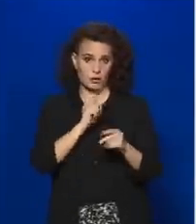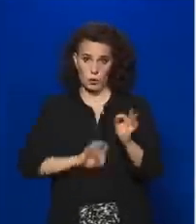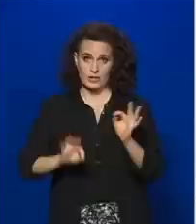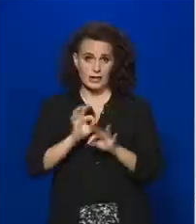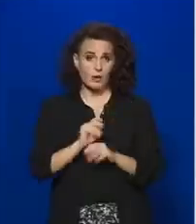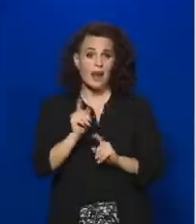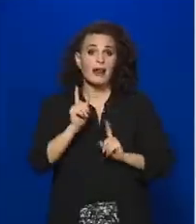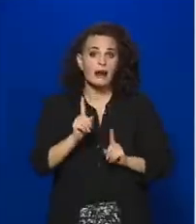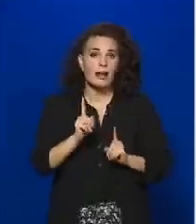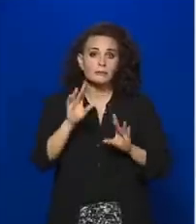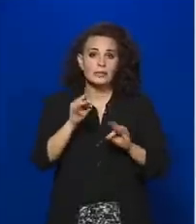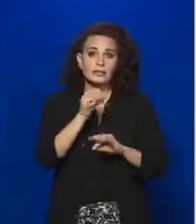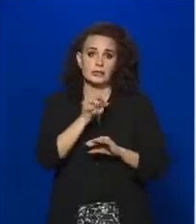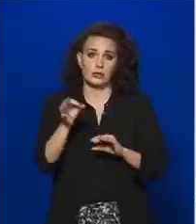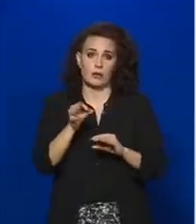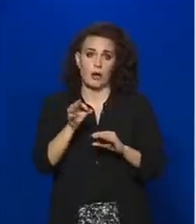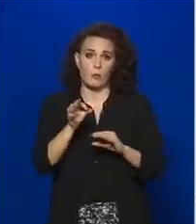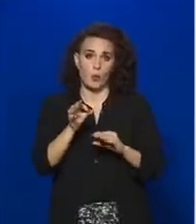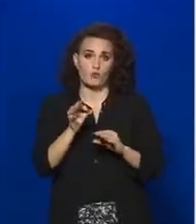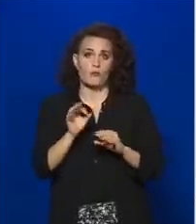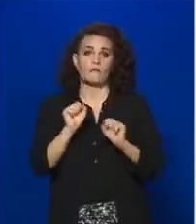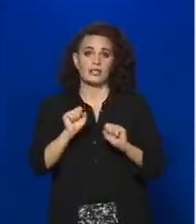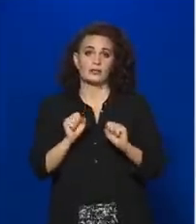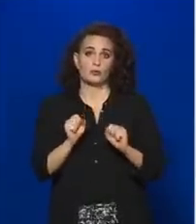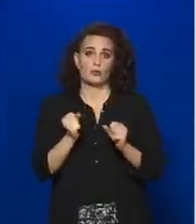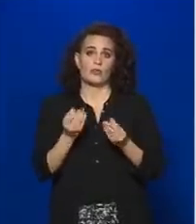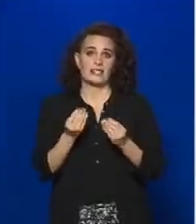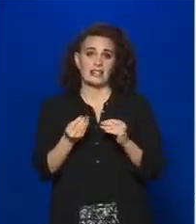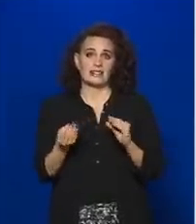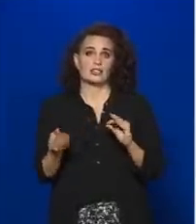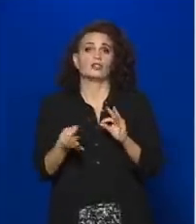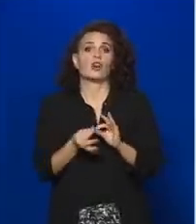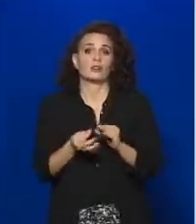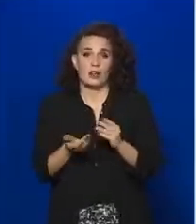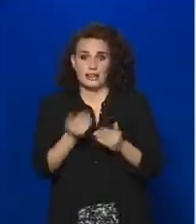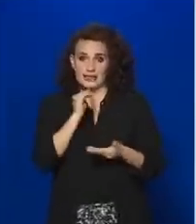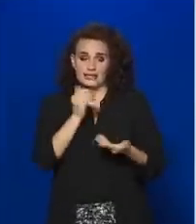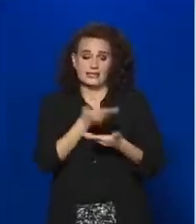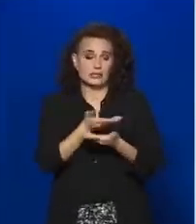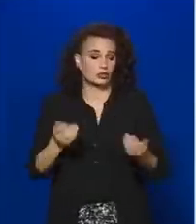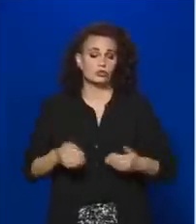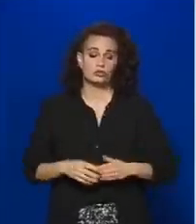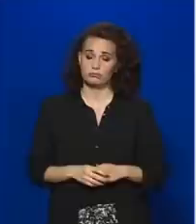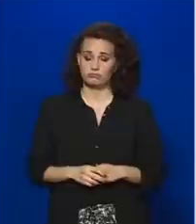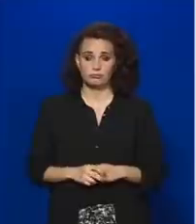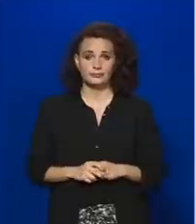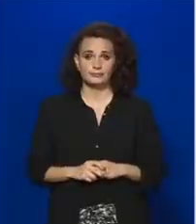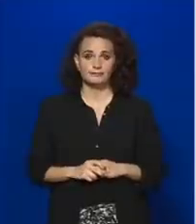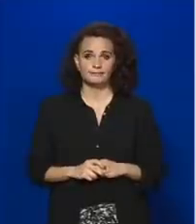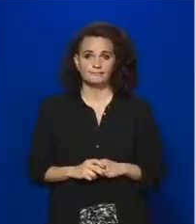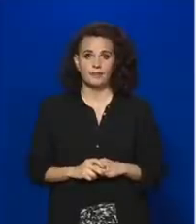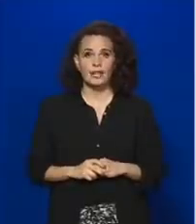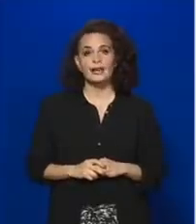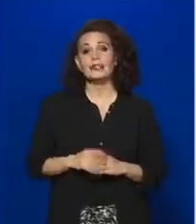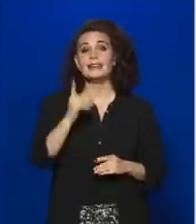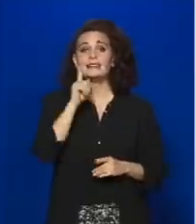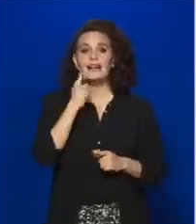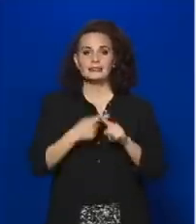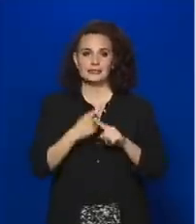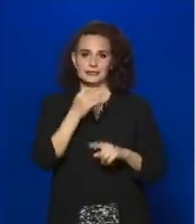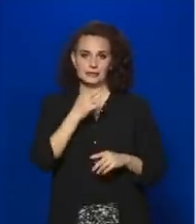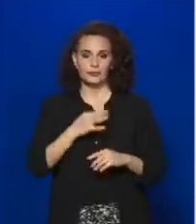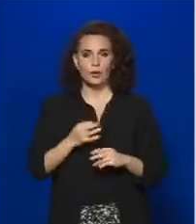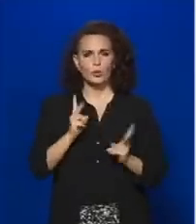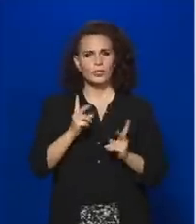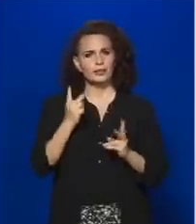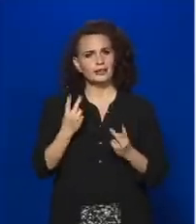tíznapos védőfelszerelési tartalék ne állna a rendelkezésre. Az index kérdései következnek. Hogyan értékeli